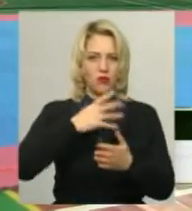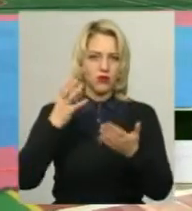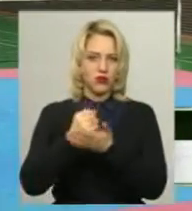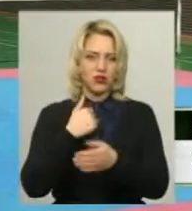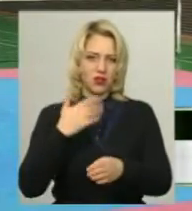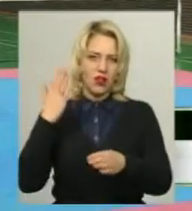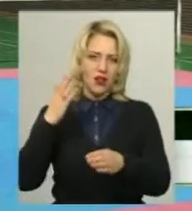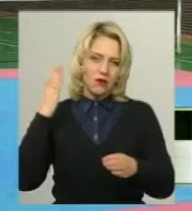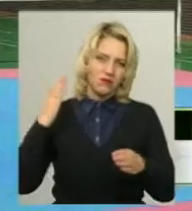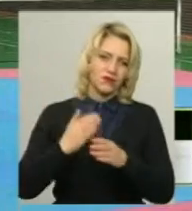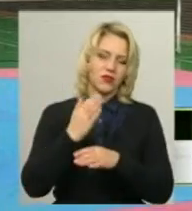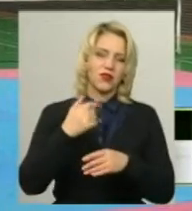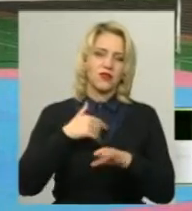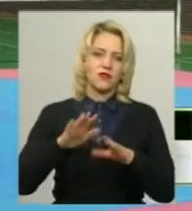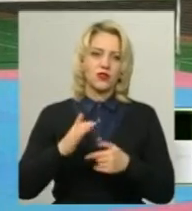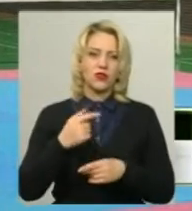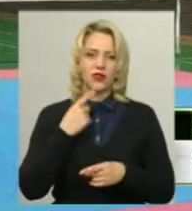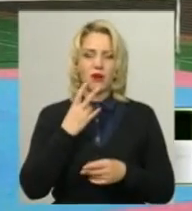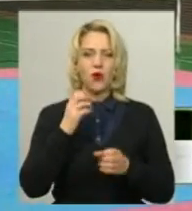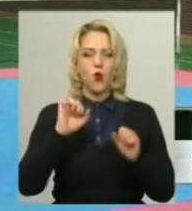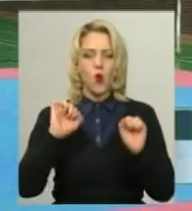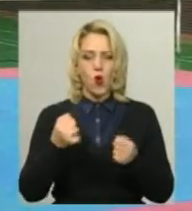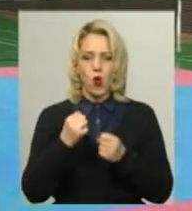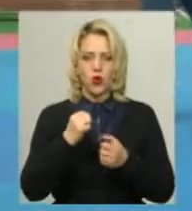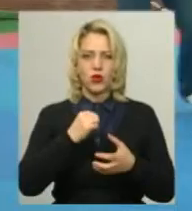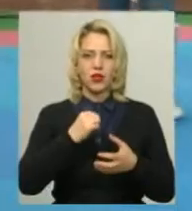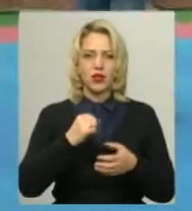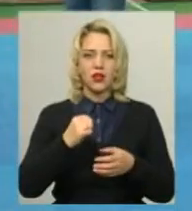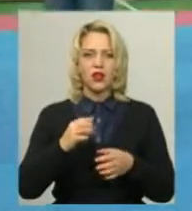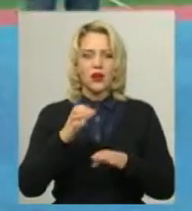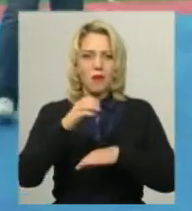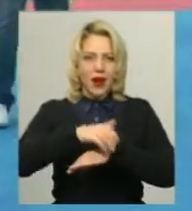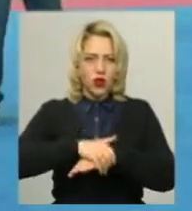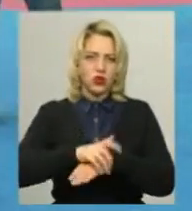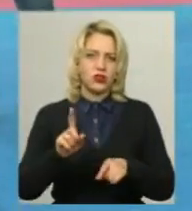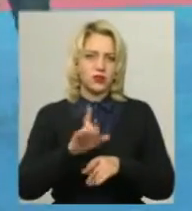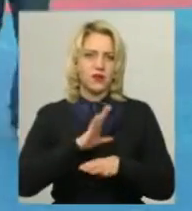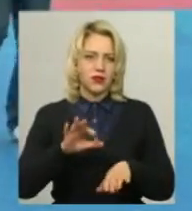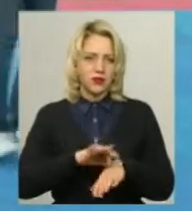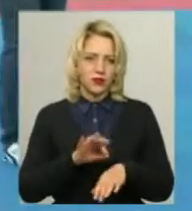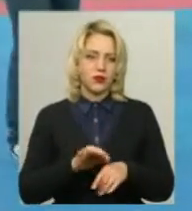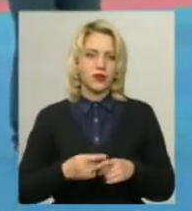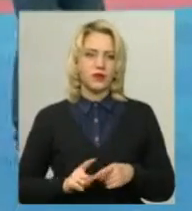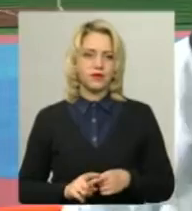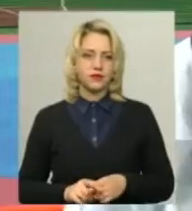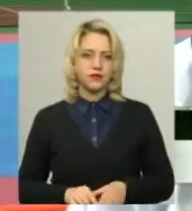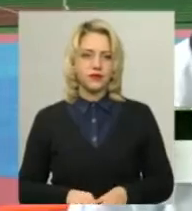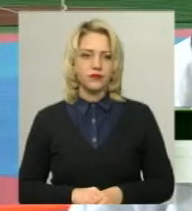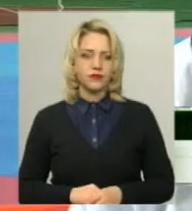в локоть йому. Сказав прикласти холодно, ушиб невеликий. Бували і більші відриви. Балів 20 могло.